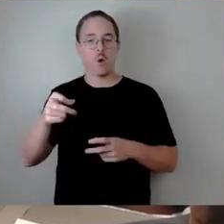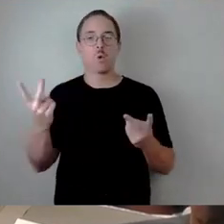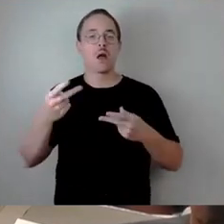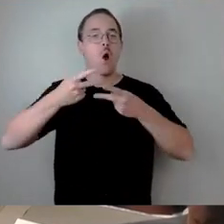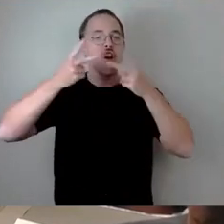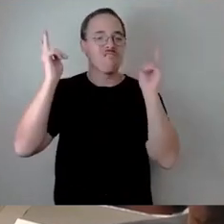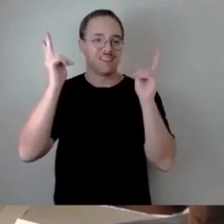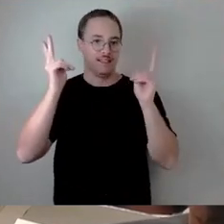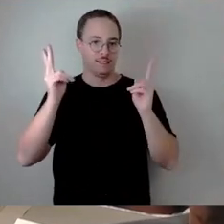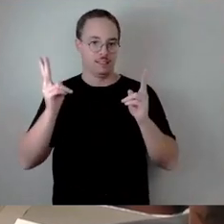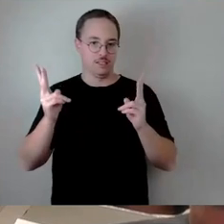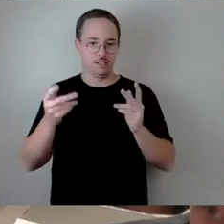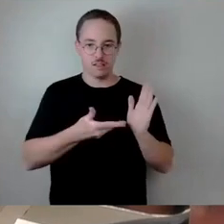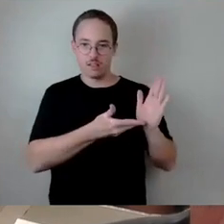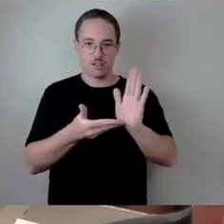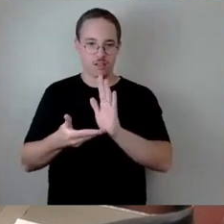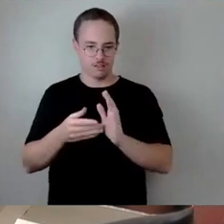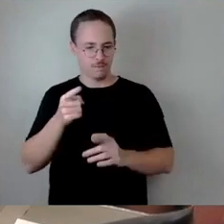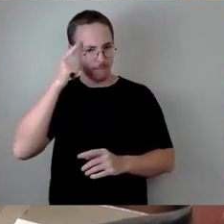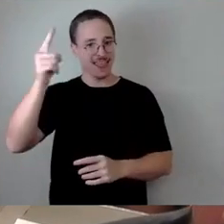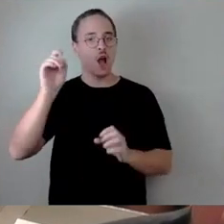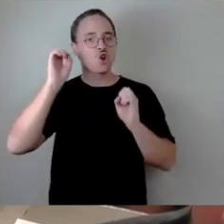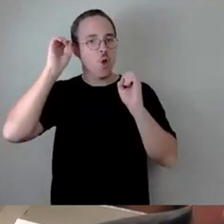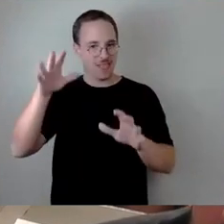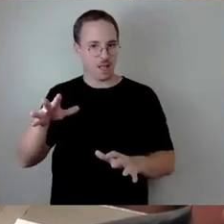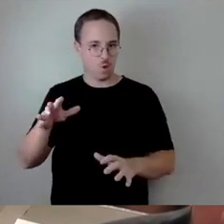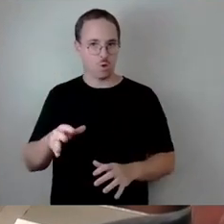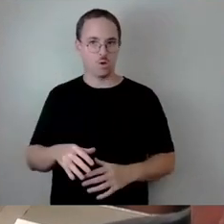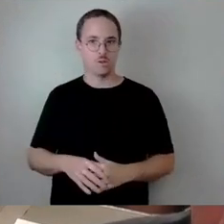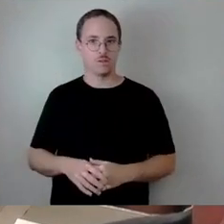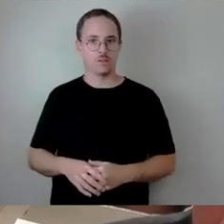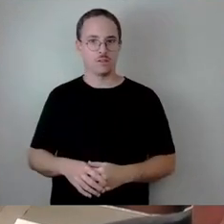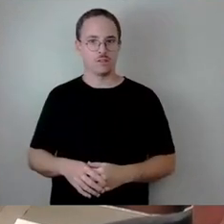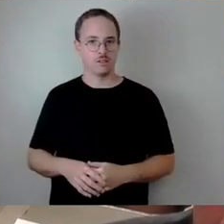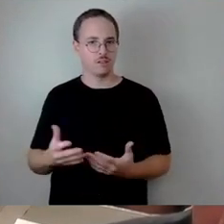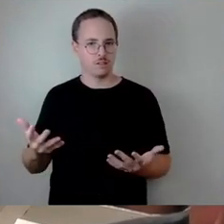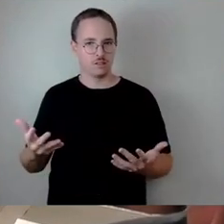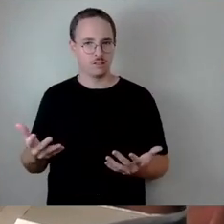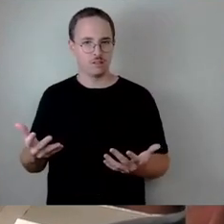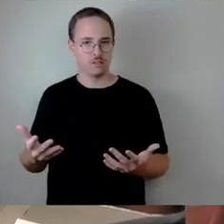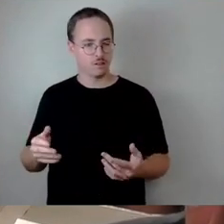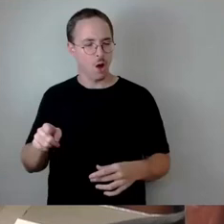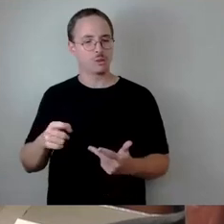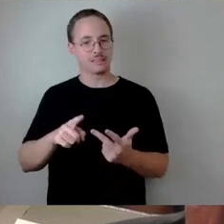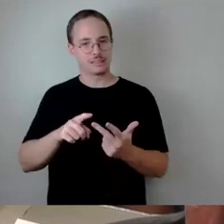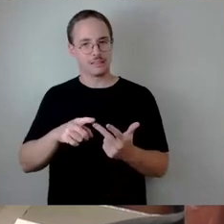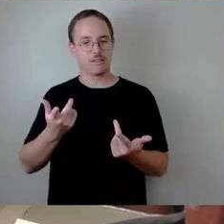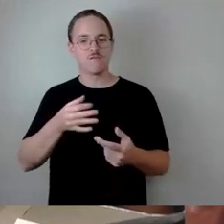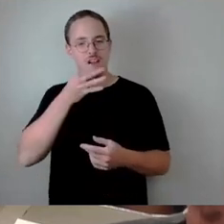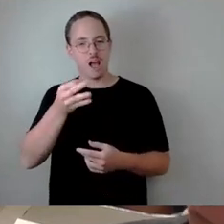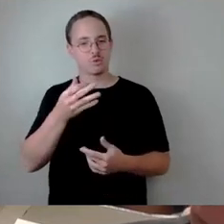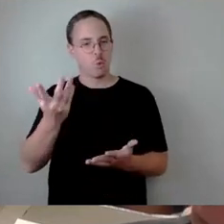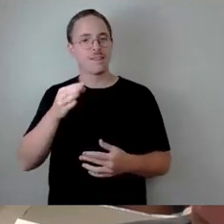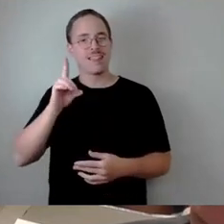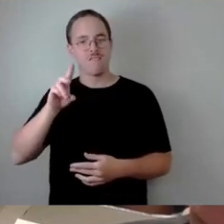wohlgemerkt. Und drittens, die Frage lautete, warum, also die Grundlage des Vertragsabschlusses mit der DVB, das hatten Sie auch schon mal